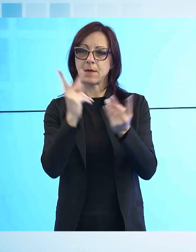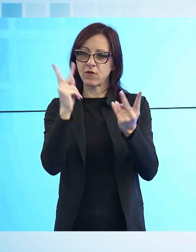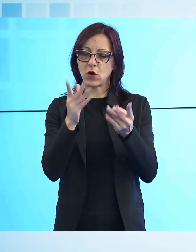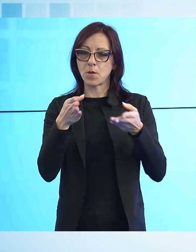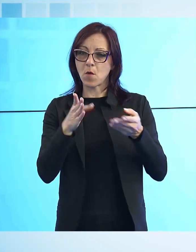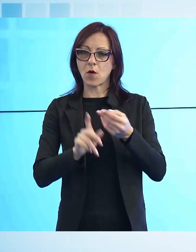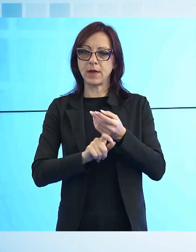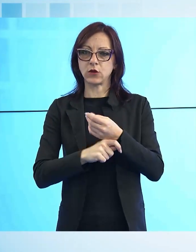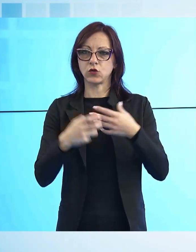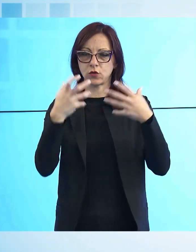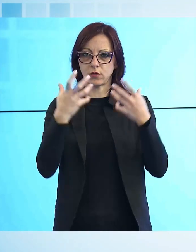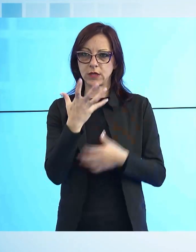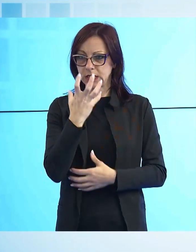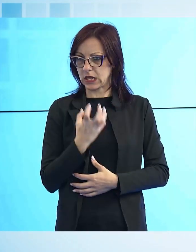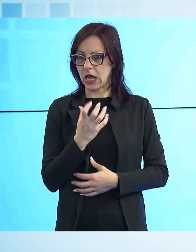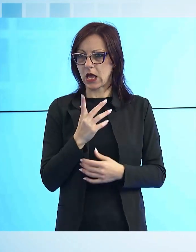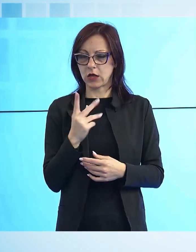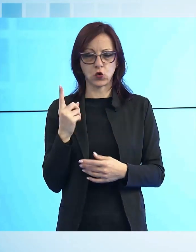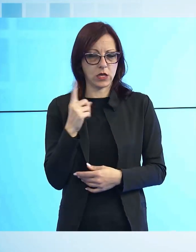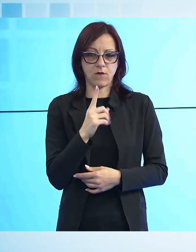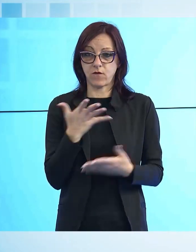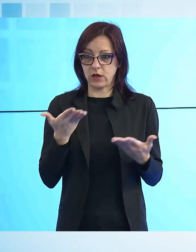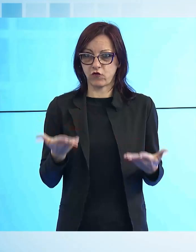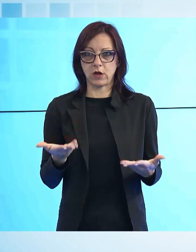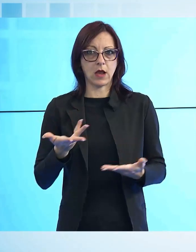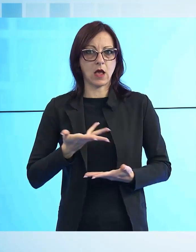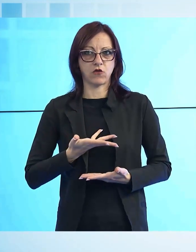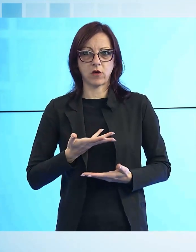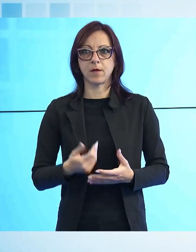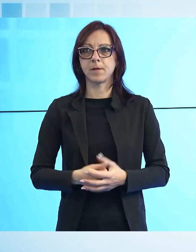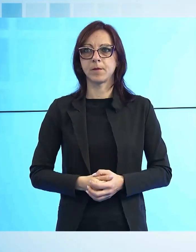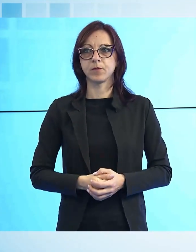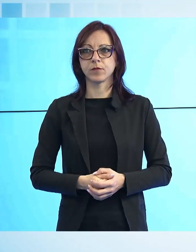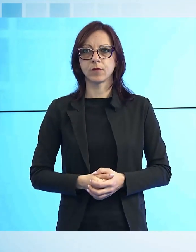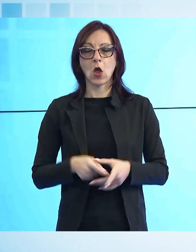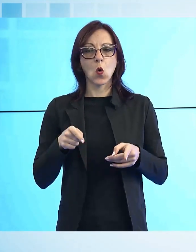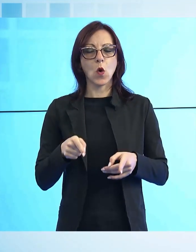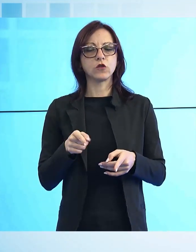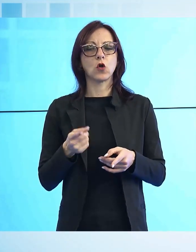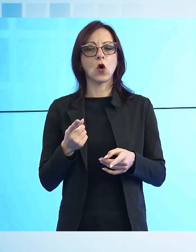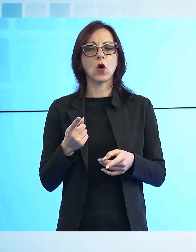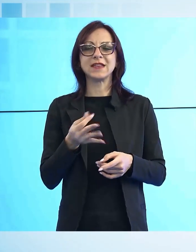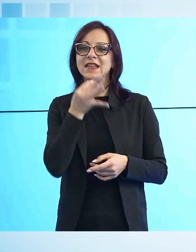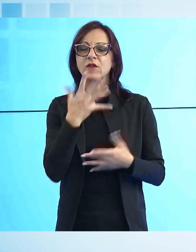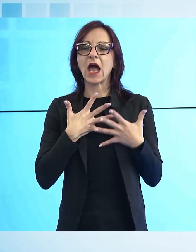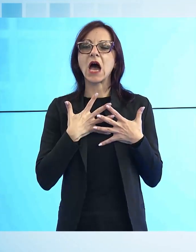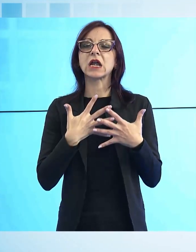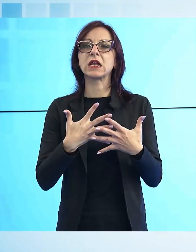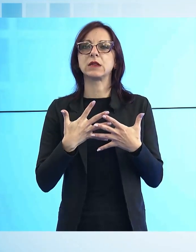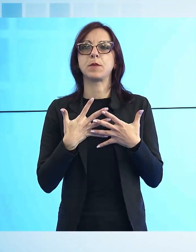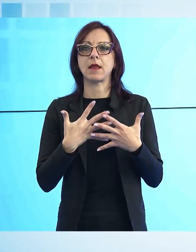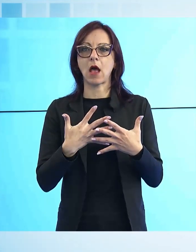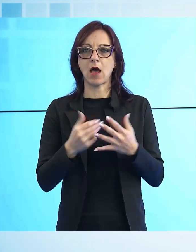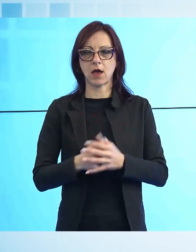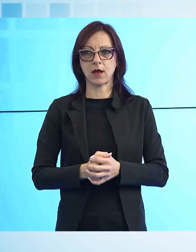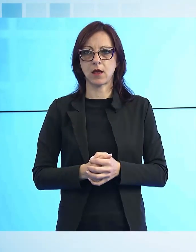è grave e difficile, però per noi è respirare, quindi è importante